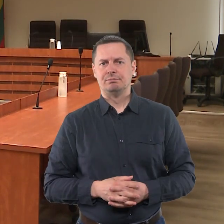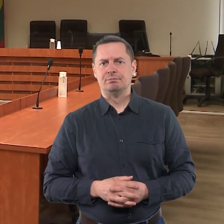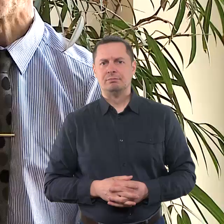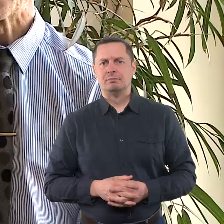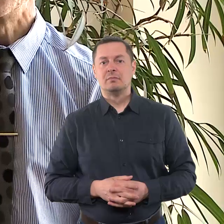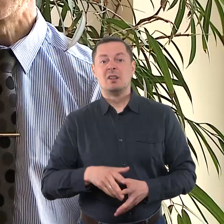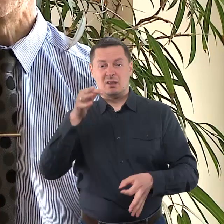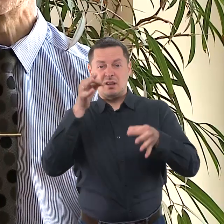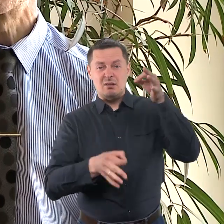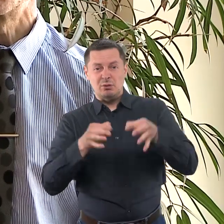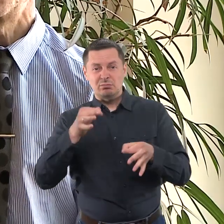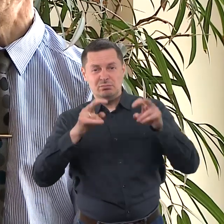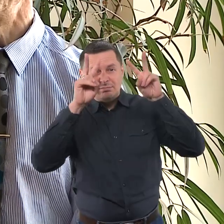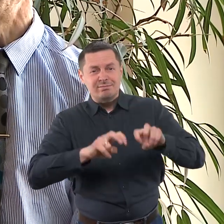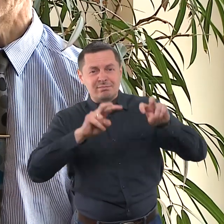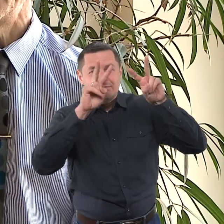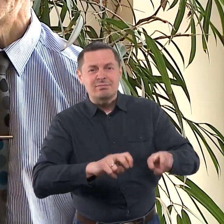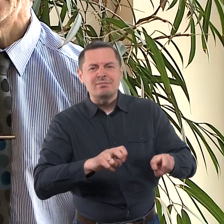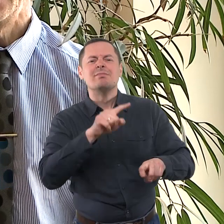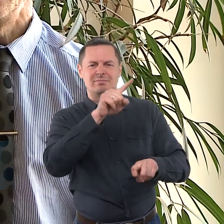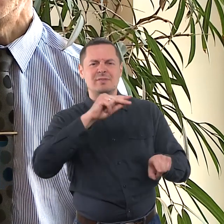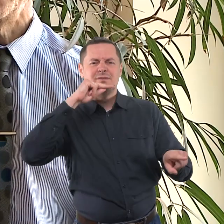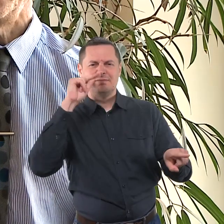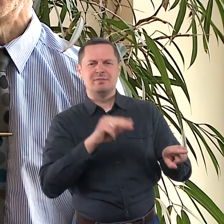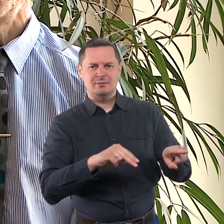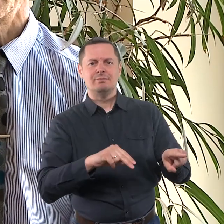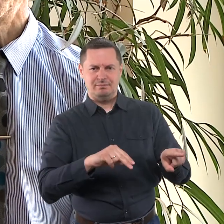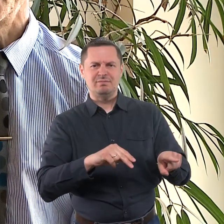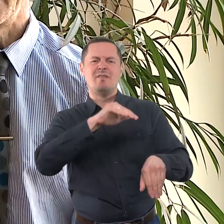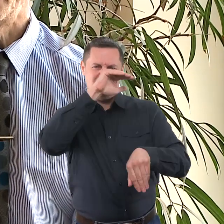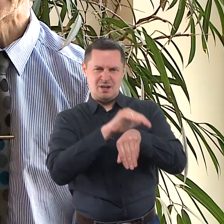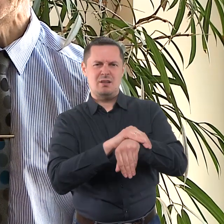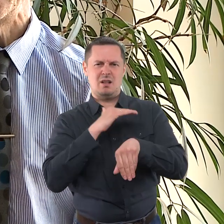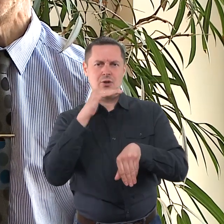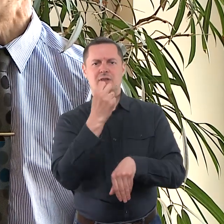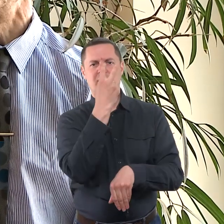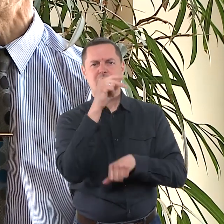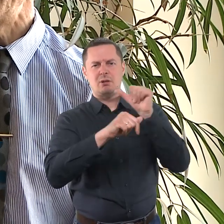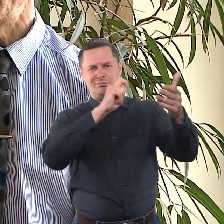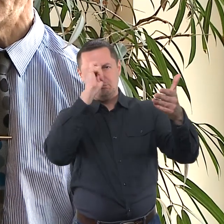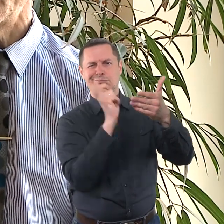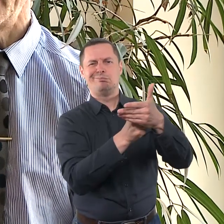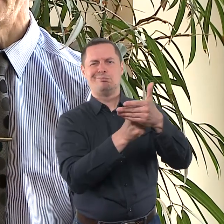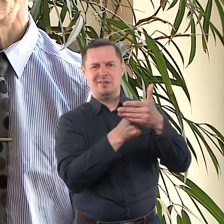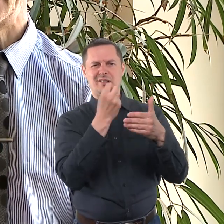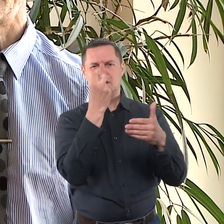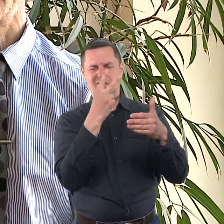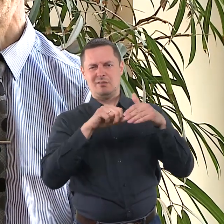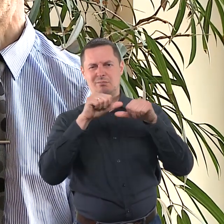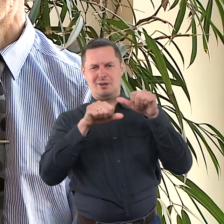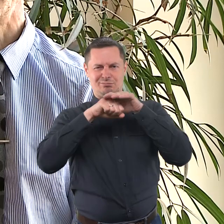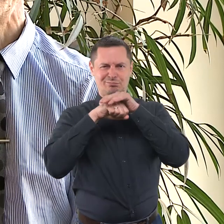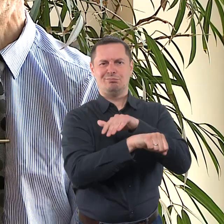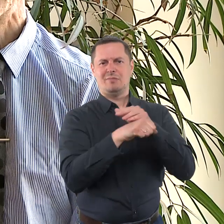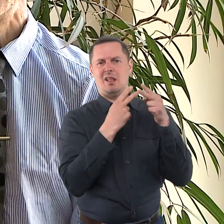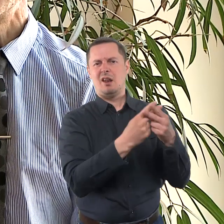nebuvo. Teismas už padarytą nusikaltimą vyra pripažinu kaltui ir jam paskyrė 12 metų šešių mėnesių laisės